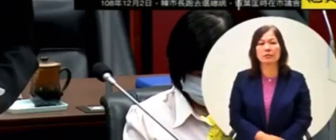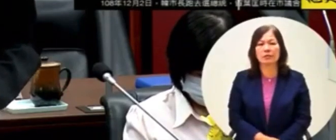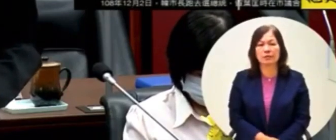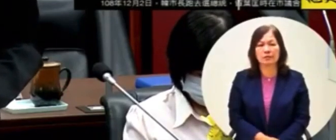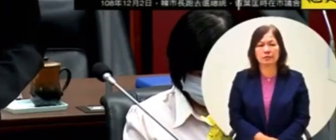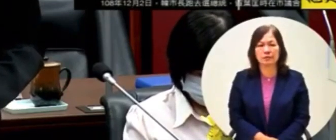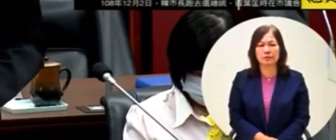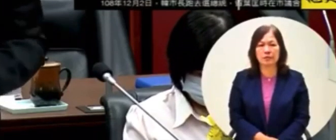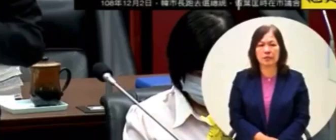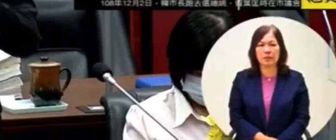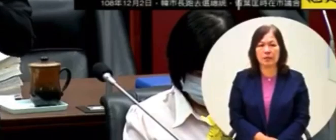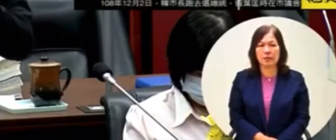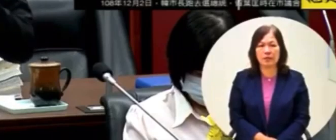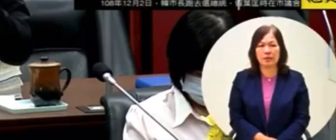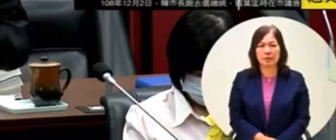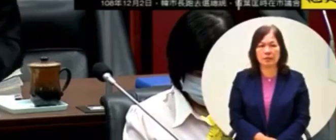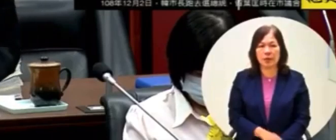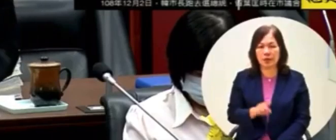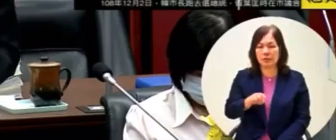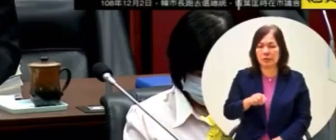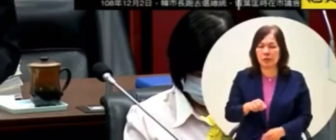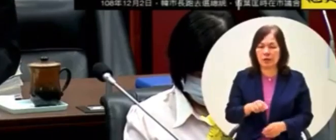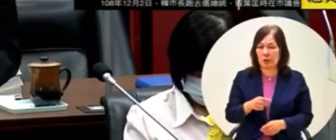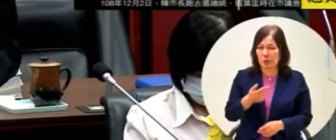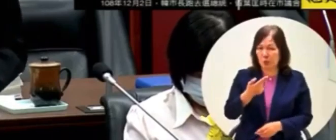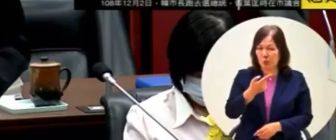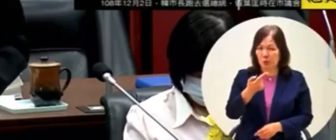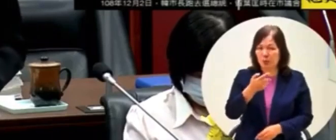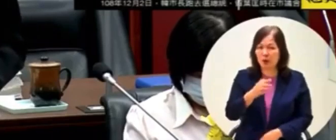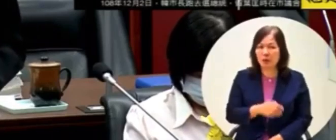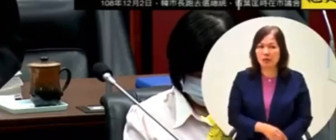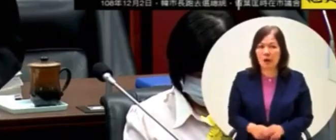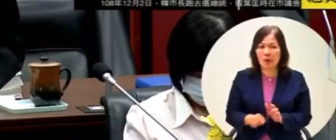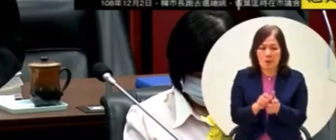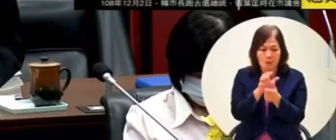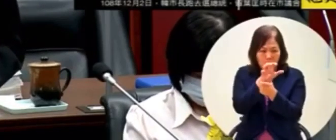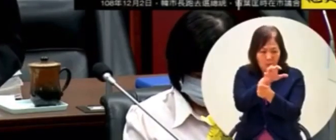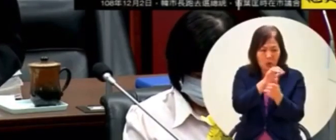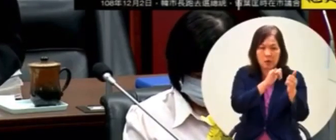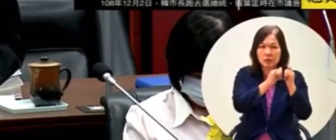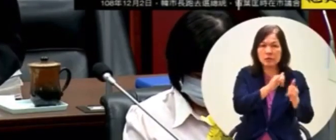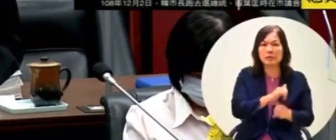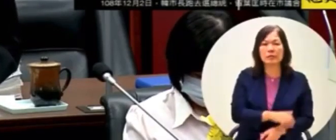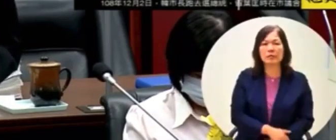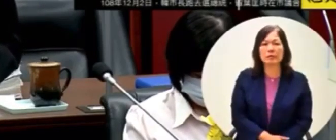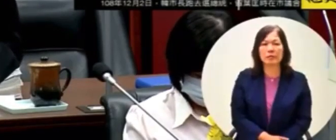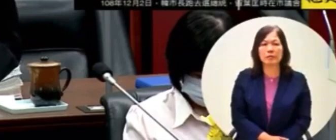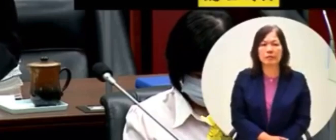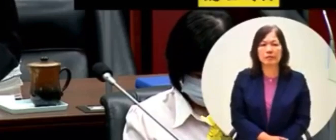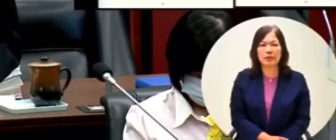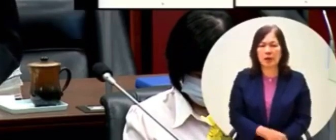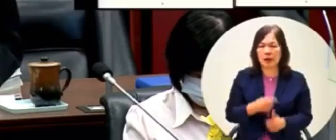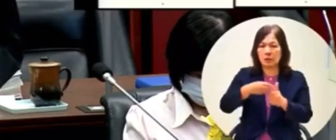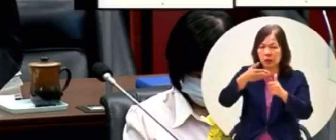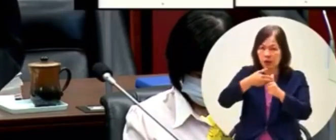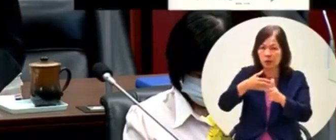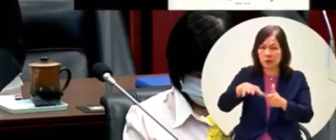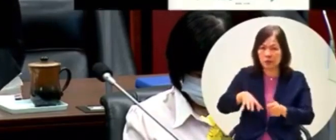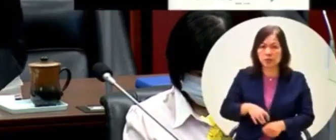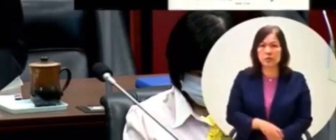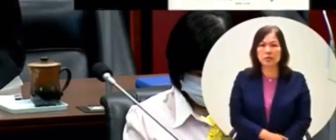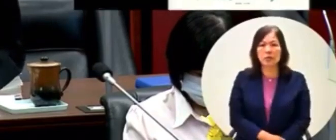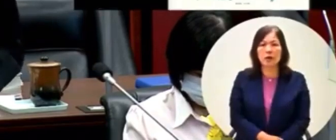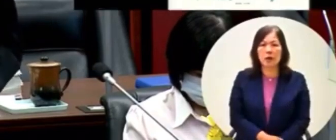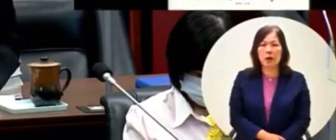從你的最佳的恐嚇市民教育局禁